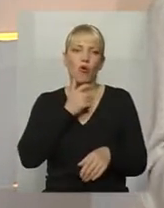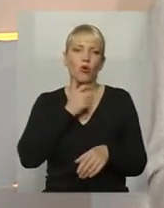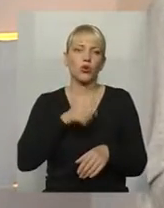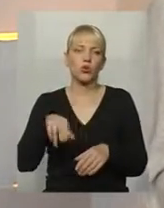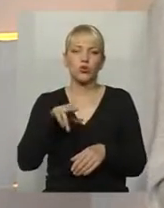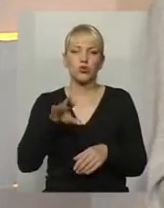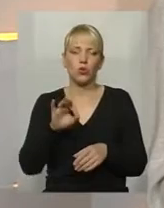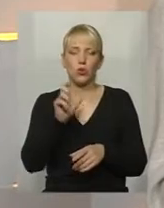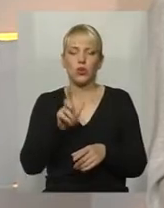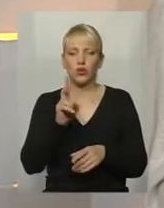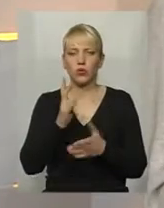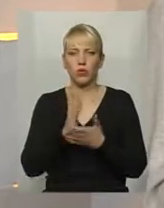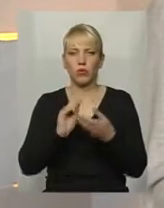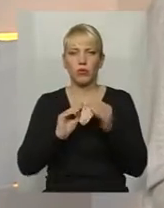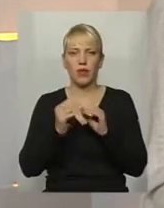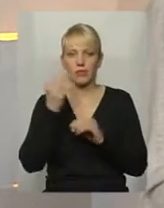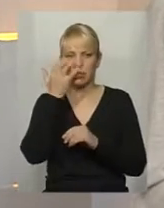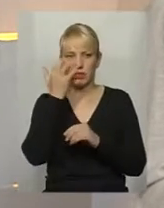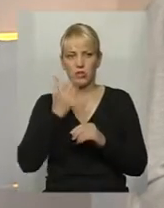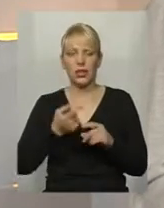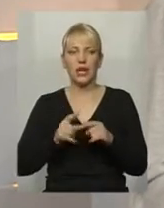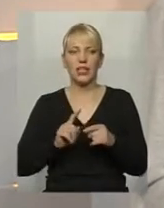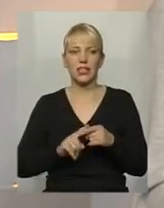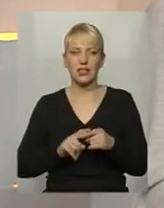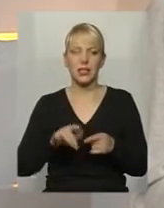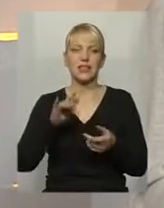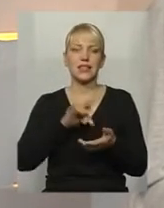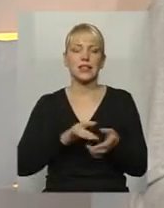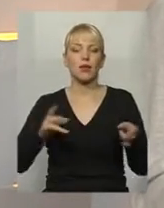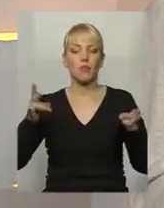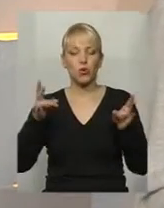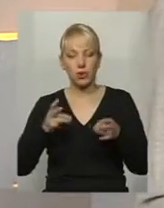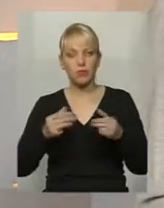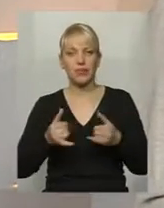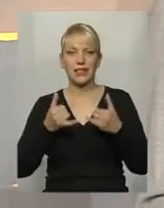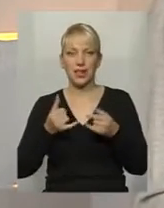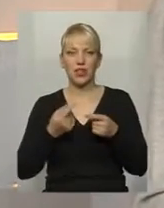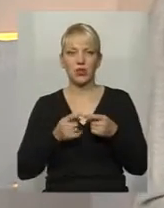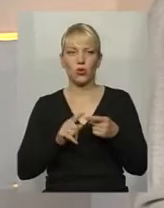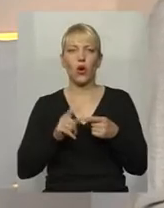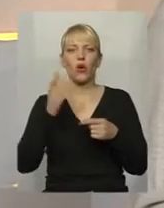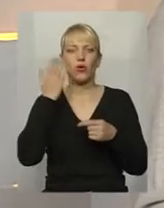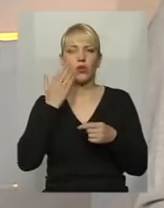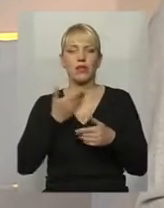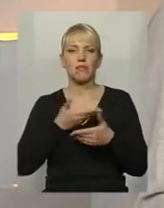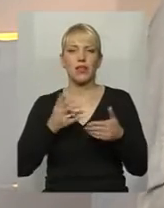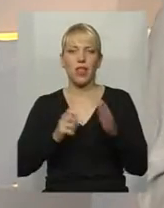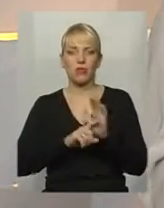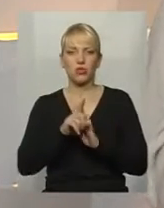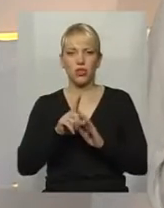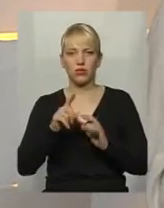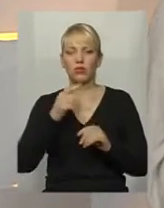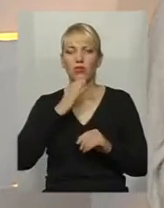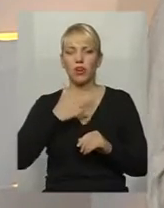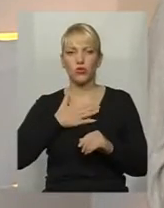мають проблеми з вадами зору. І цей центр взагалі потрібен для того, бо ви самі на початку нашої розмови акцентували на